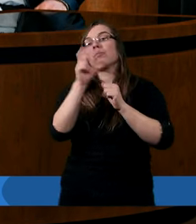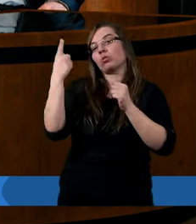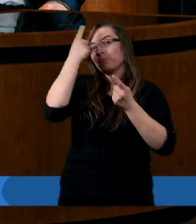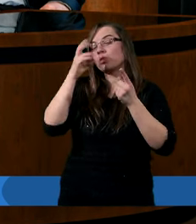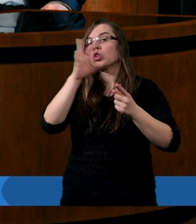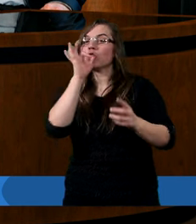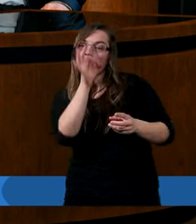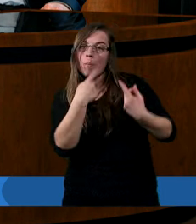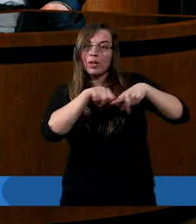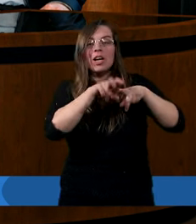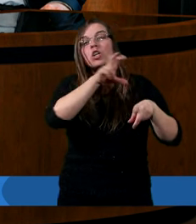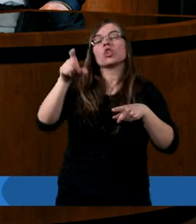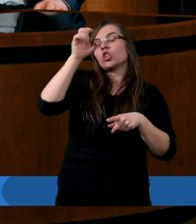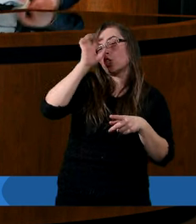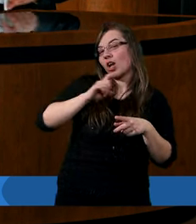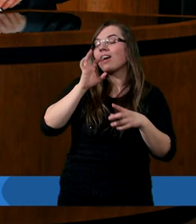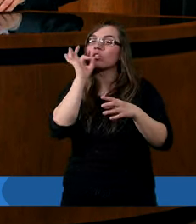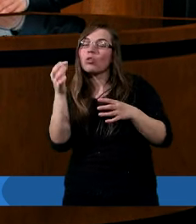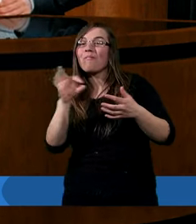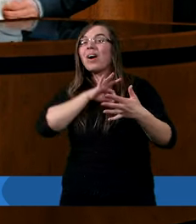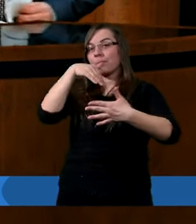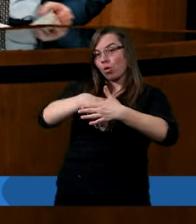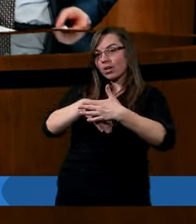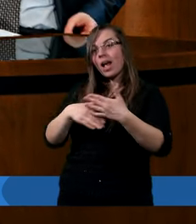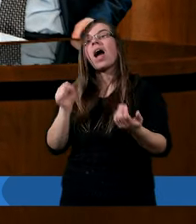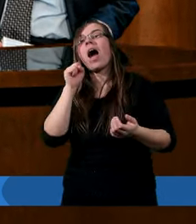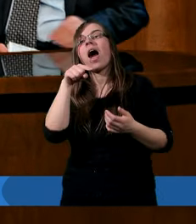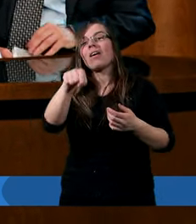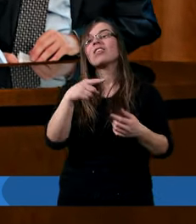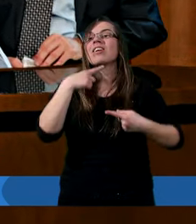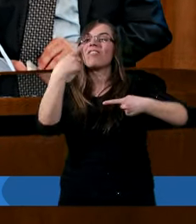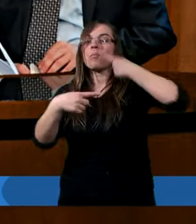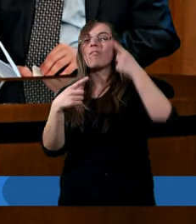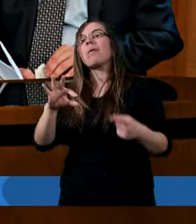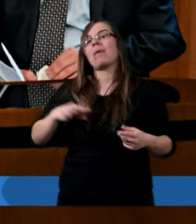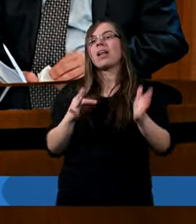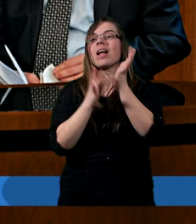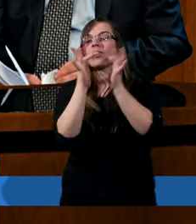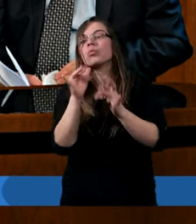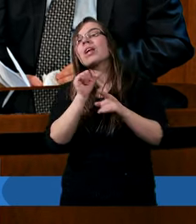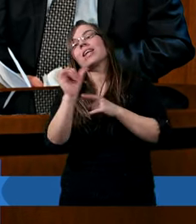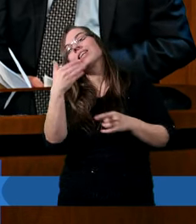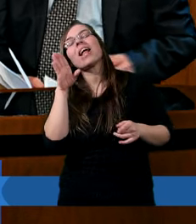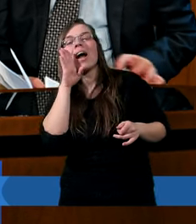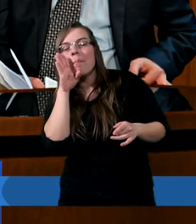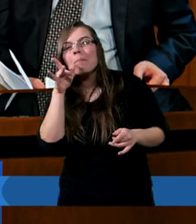nie i dokonujemy pewnej oceny własnego postępowania. A w tej wypowiedzi Pana Jezusa jakby